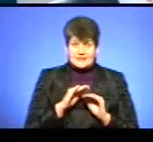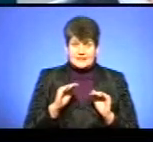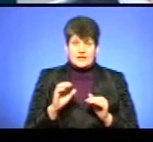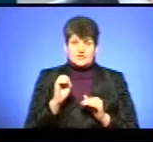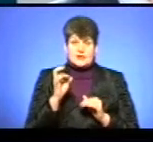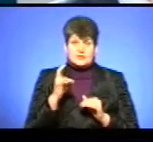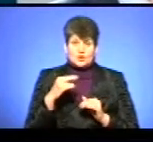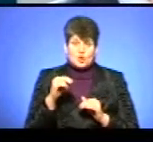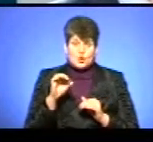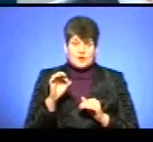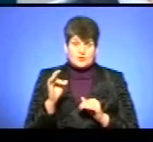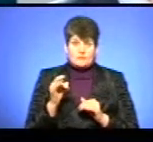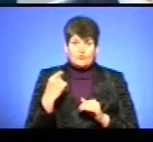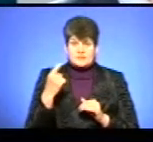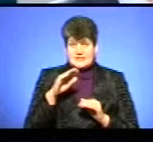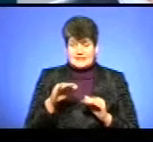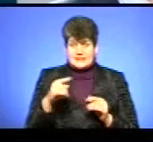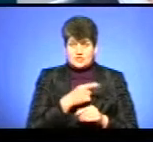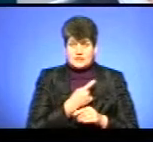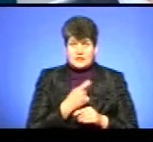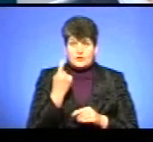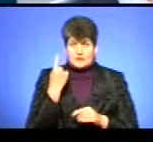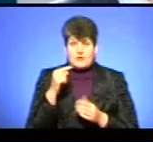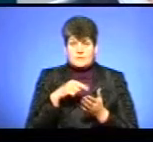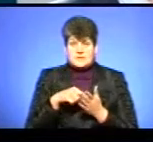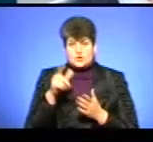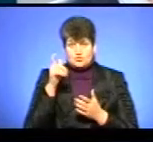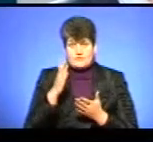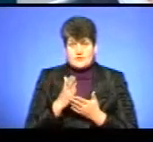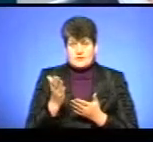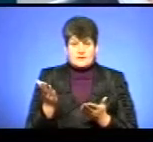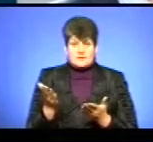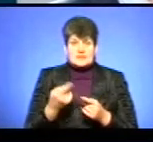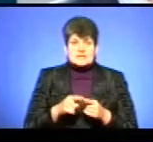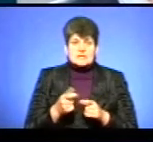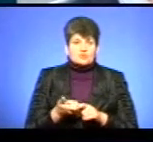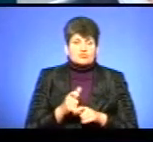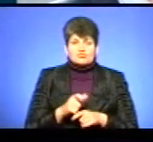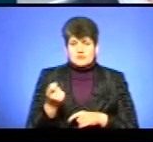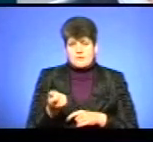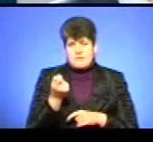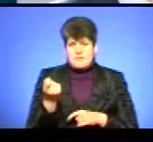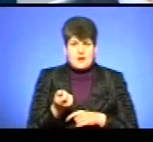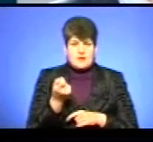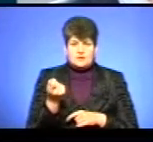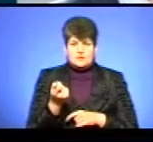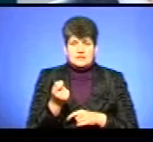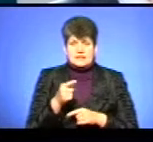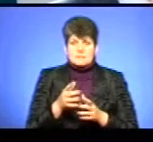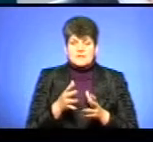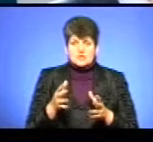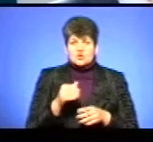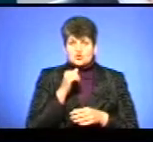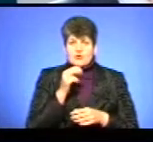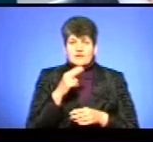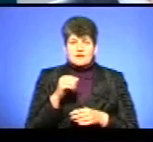Це двоє обласні дитячі лікарні і одна місці Чорковича є. Це дуже багато, мало. Тим більше, що цукровий